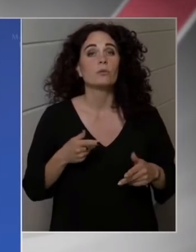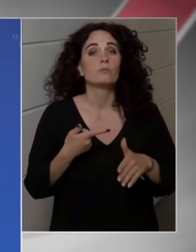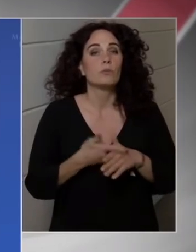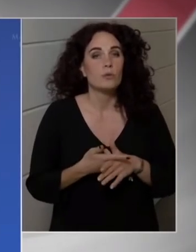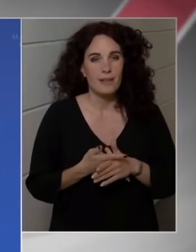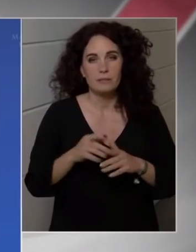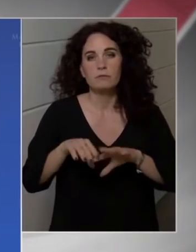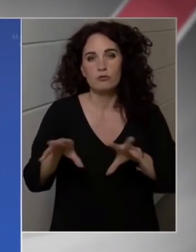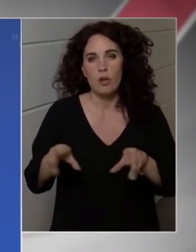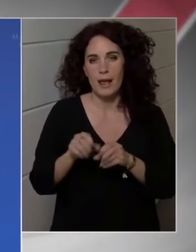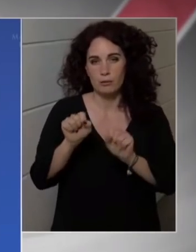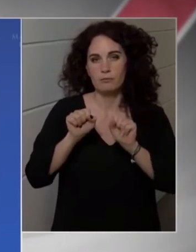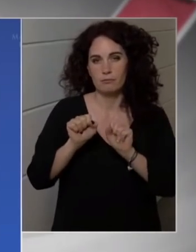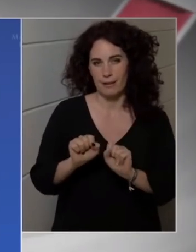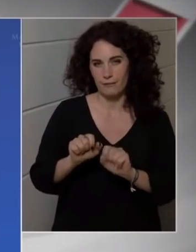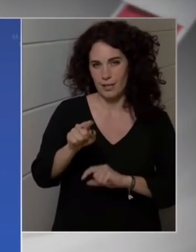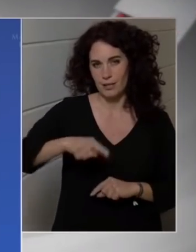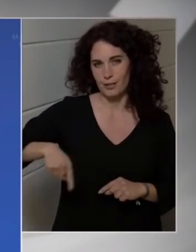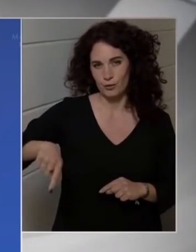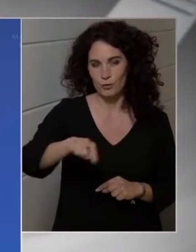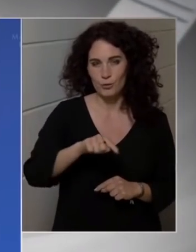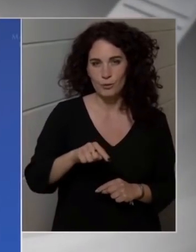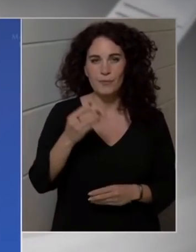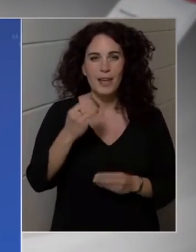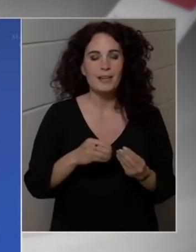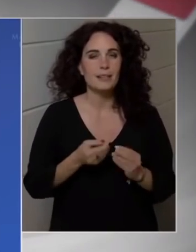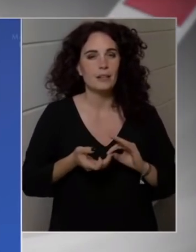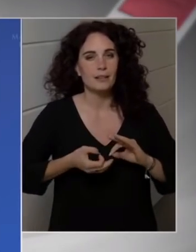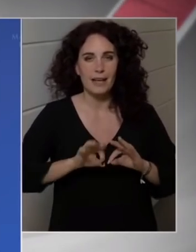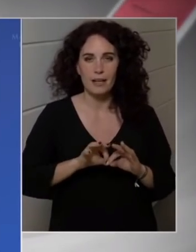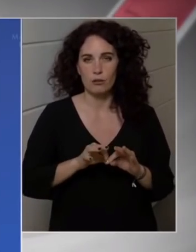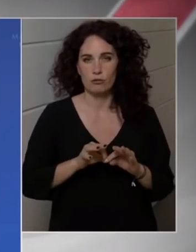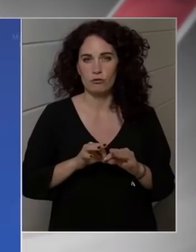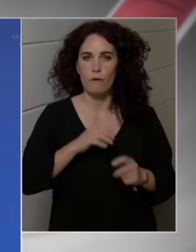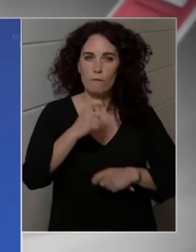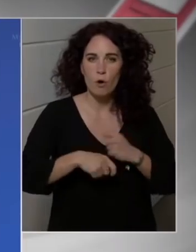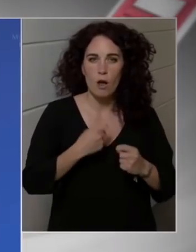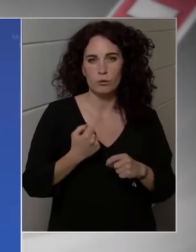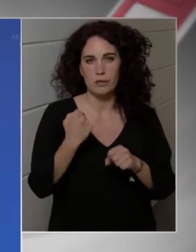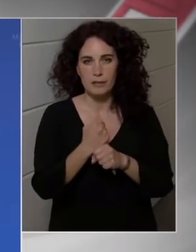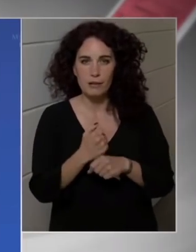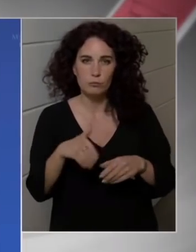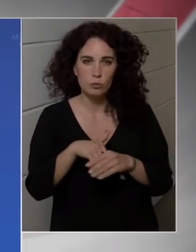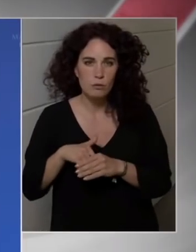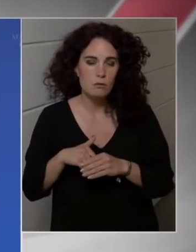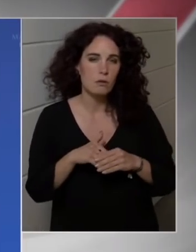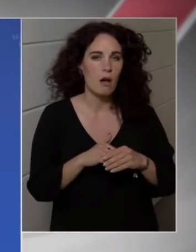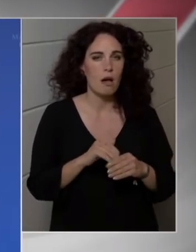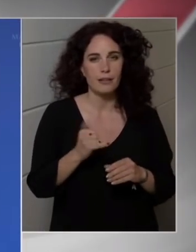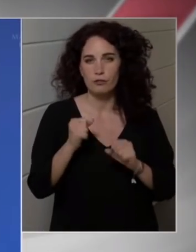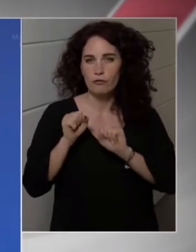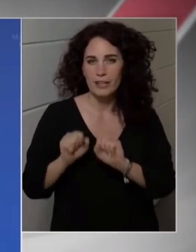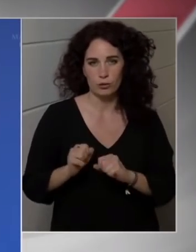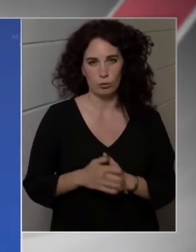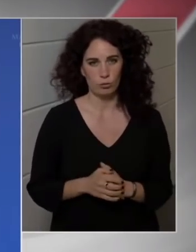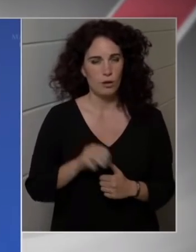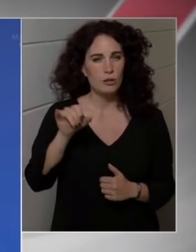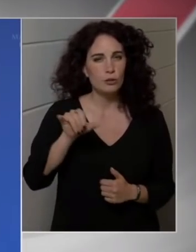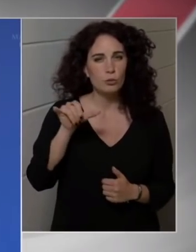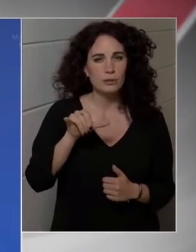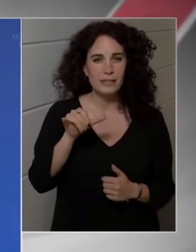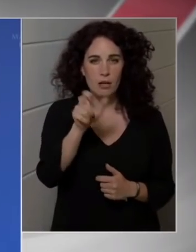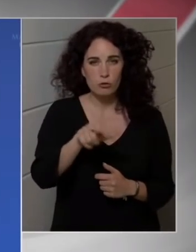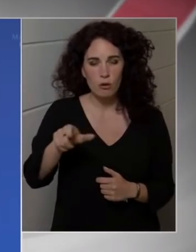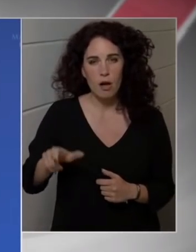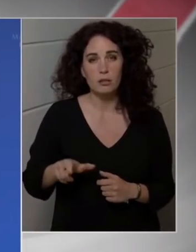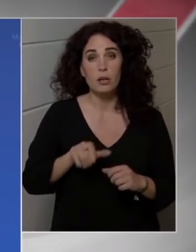%-os hiányt, illetve a jövőre a 3,5%-os hiányt, de úgy kell mindezt végrehajtanunk, hogy megvédjük a családokat,